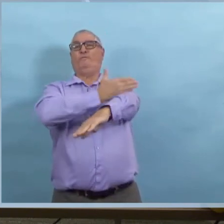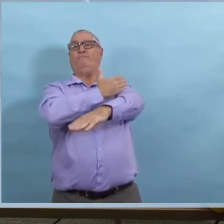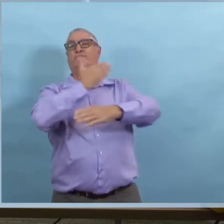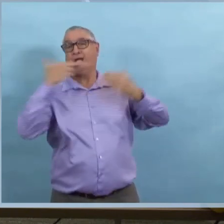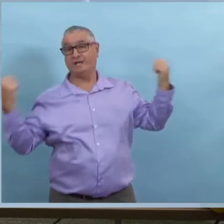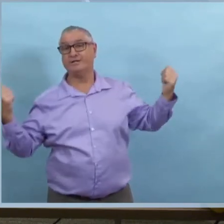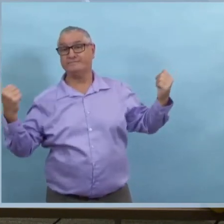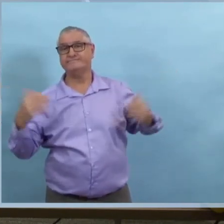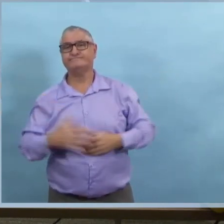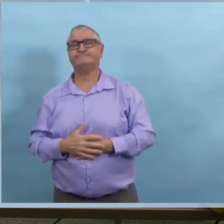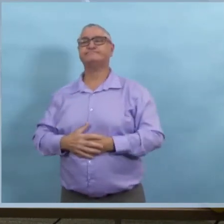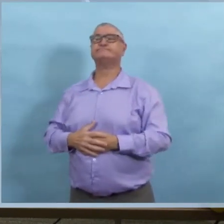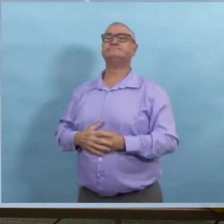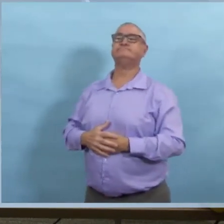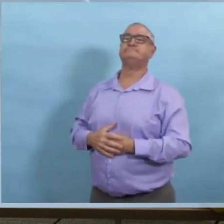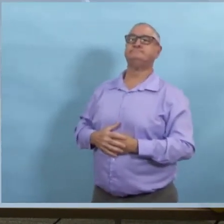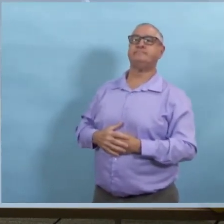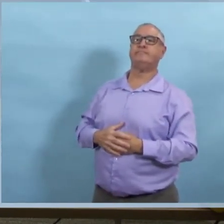ça va sauver des vies.